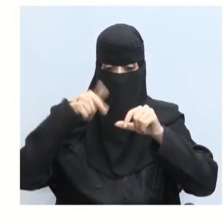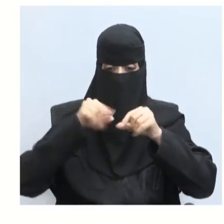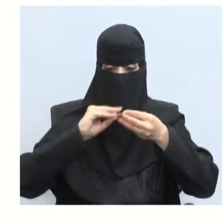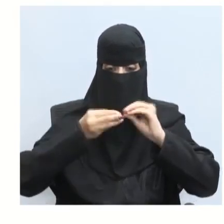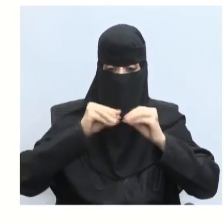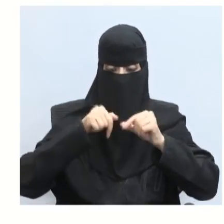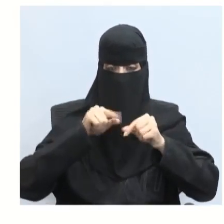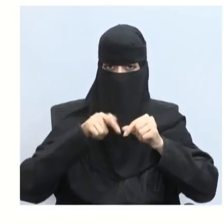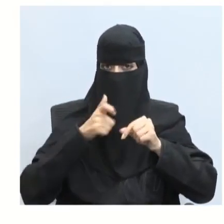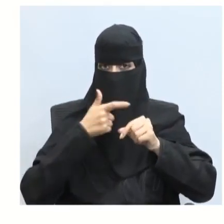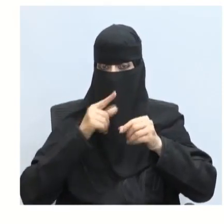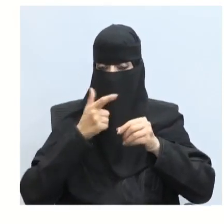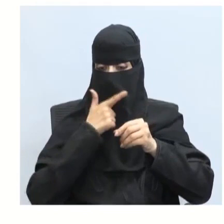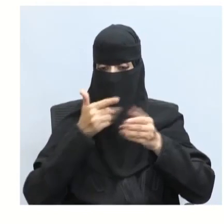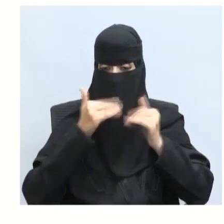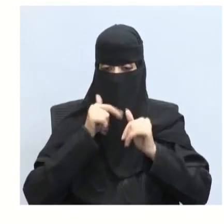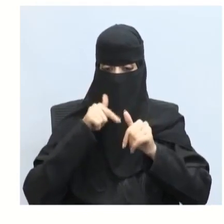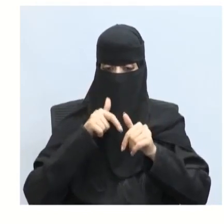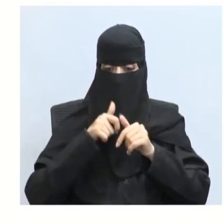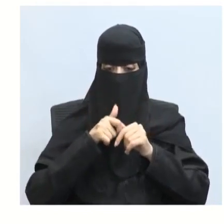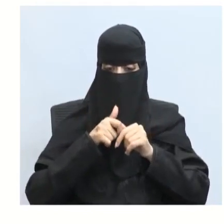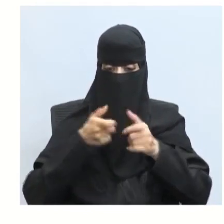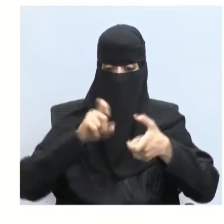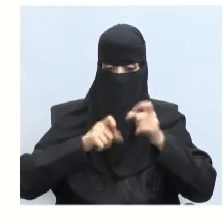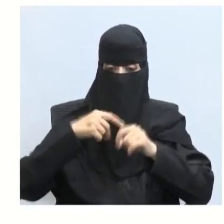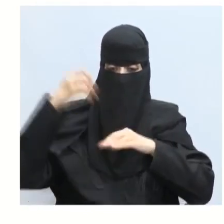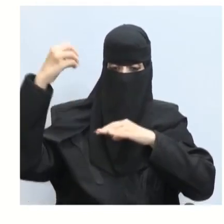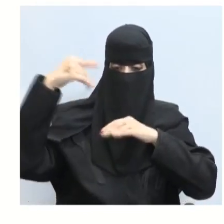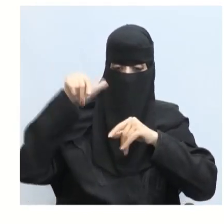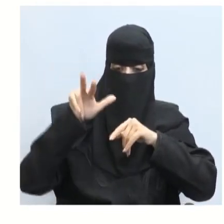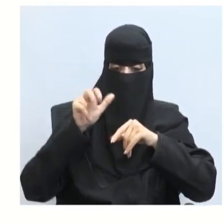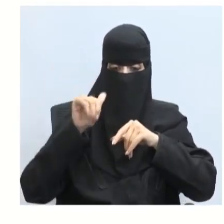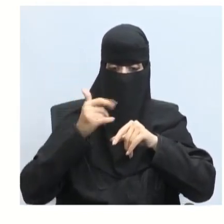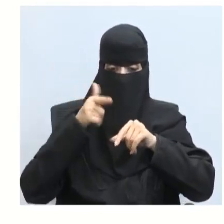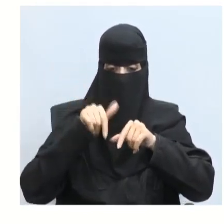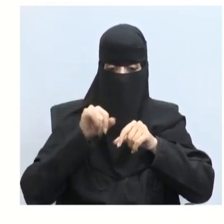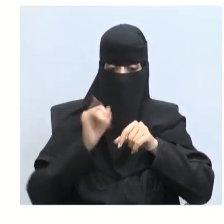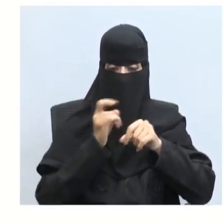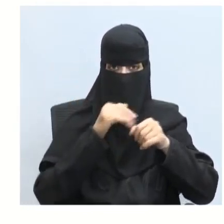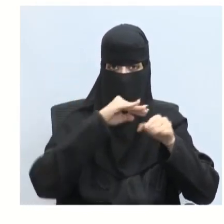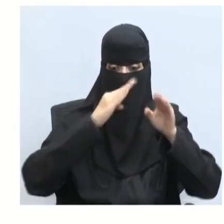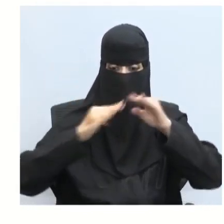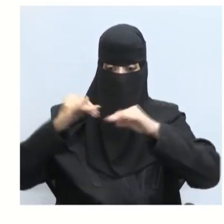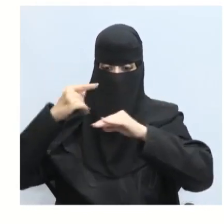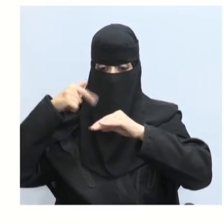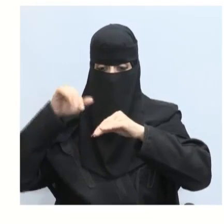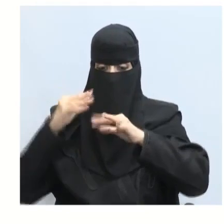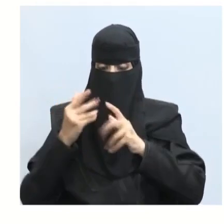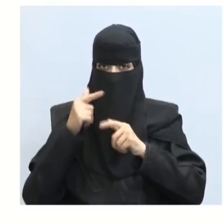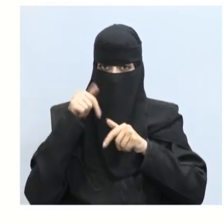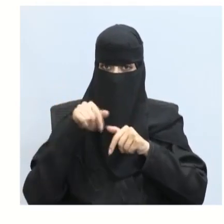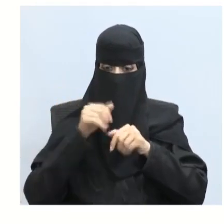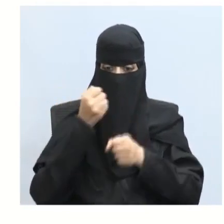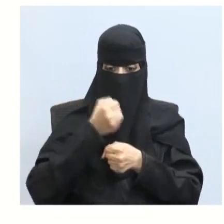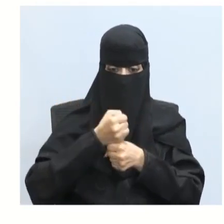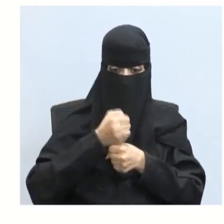اللون الأبيض نعم يتكون الضوء المستقطب من موجات هل